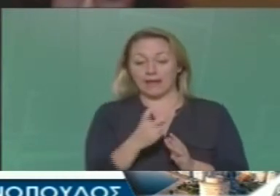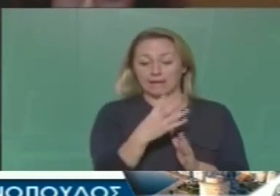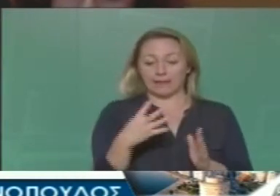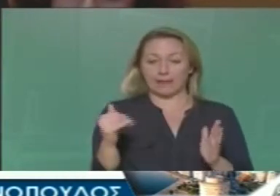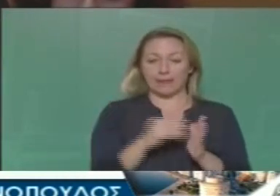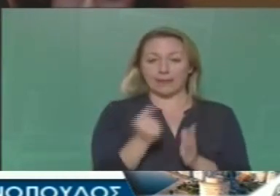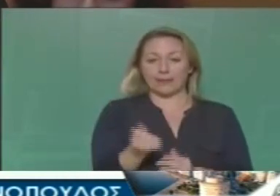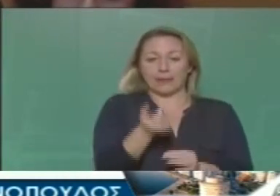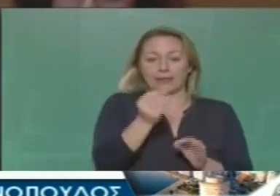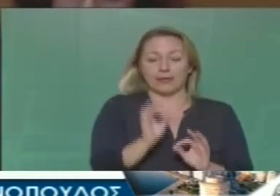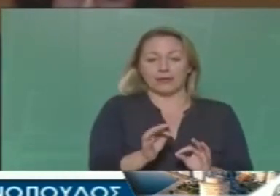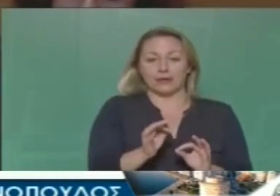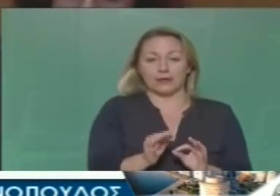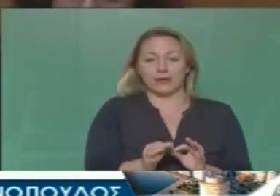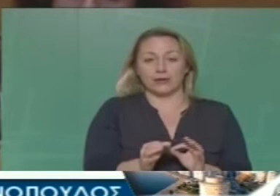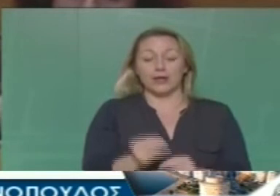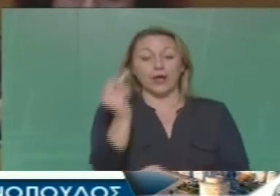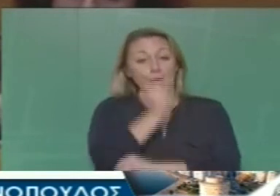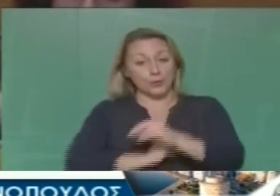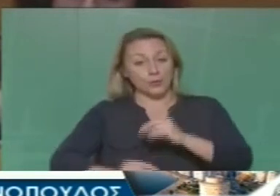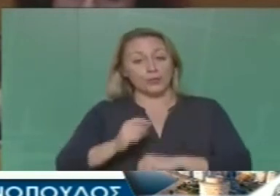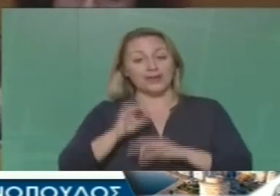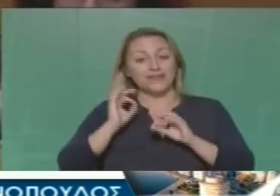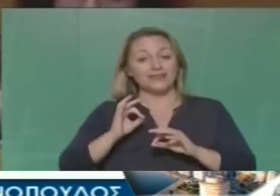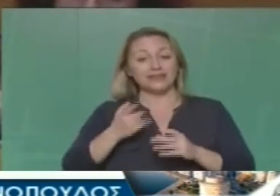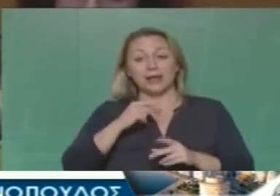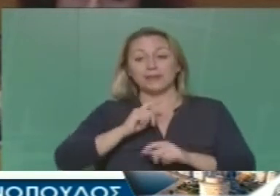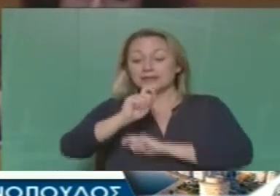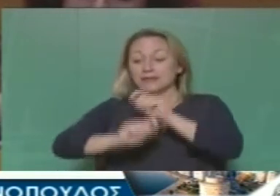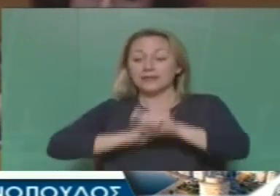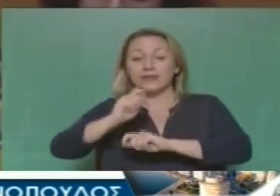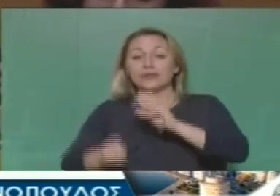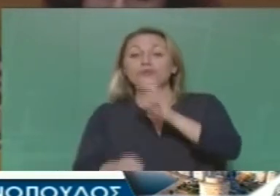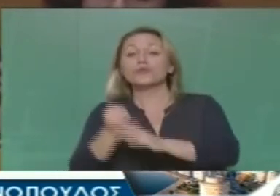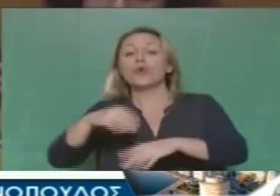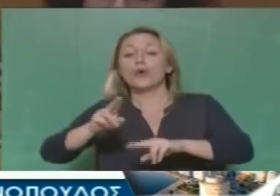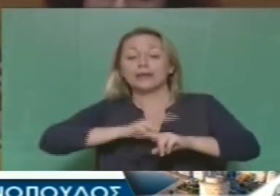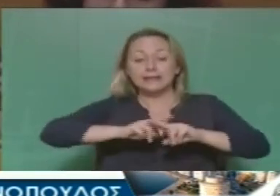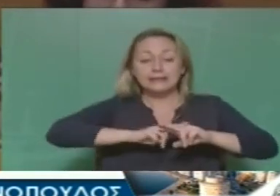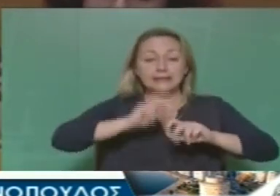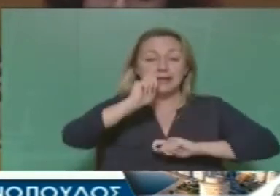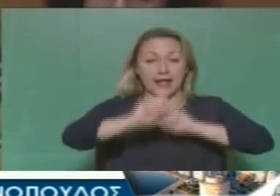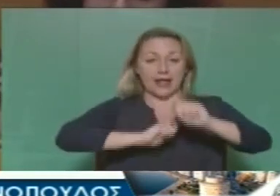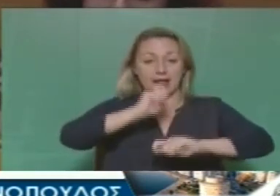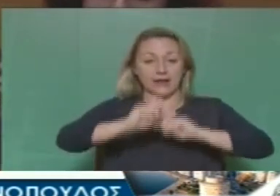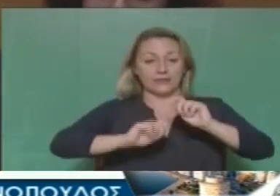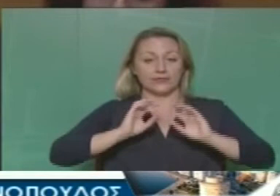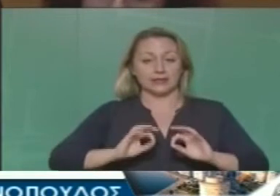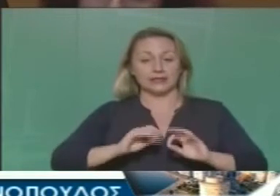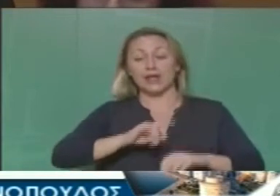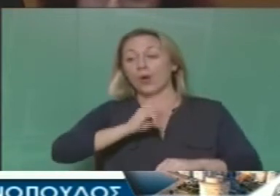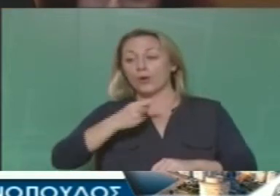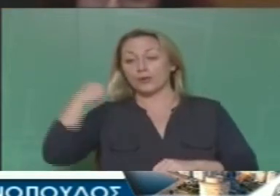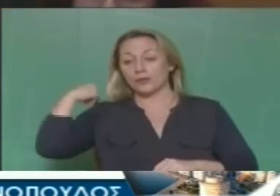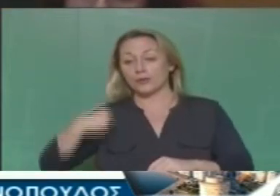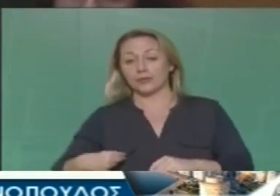που βεβαίως το μεγαλύτερο κομμάτι το καταλαβαίνουν οι συντηρήσεις όχι το να προσπαθήσουμε να πάρουμε σαν Δήμος